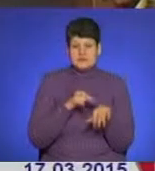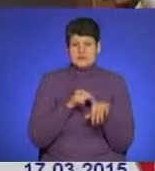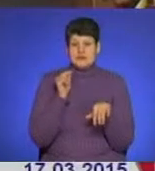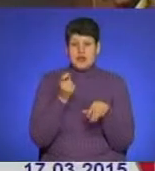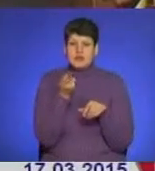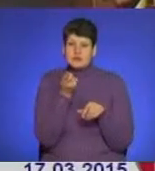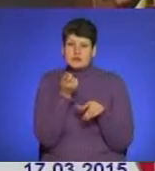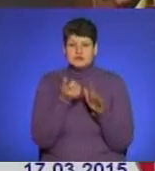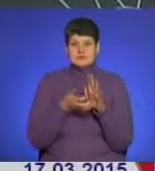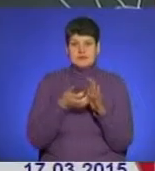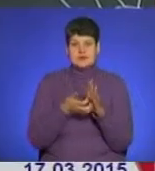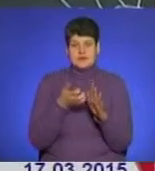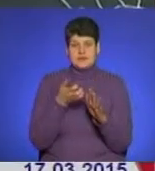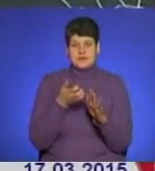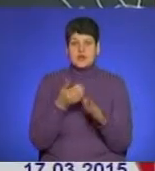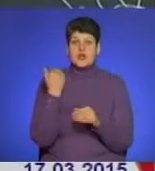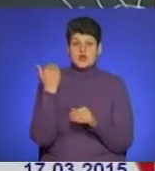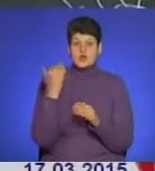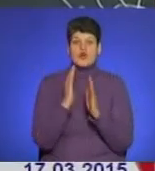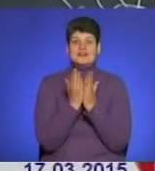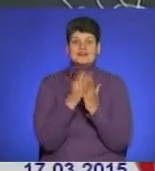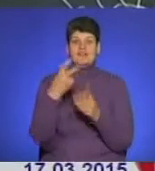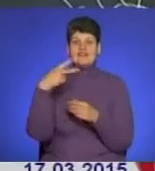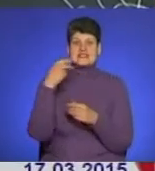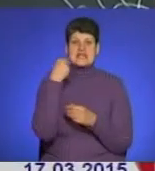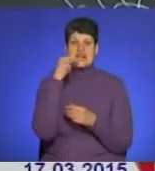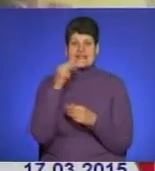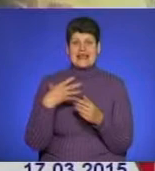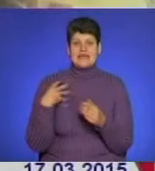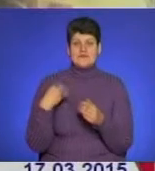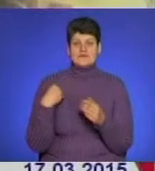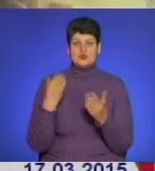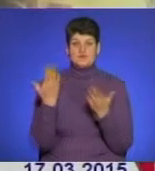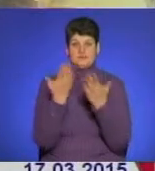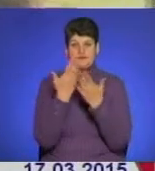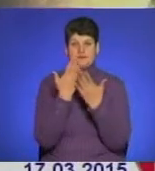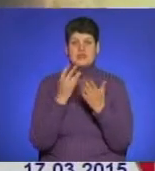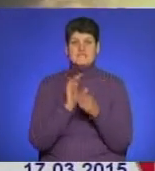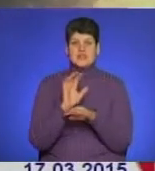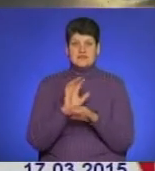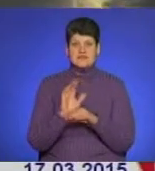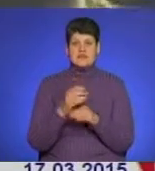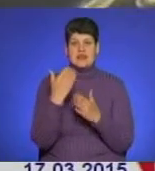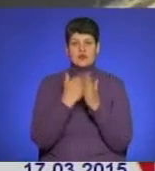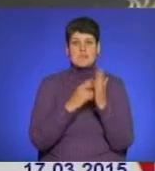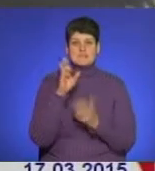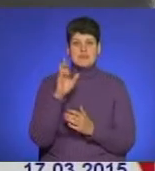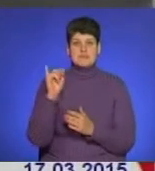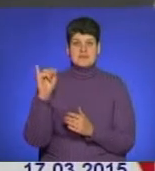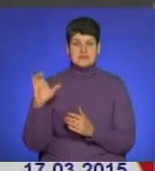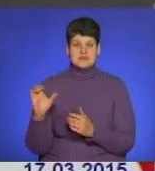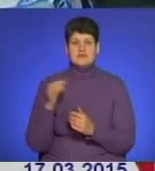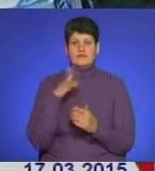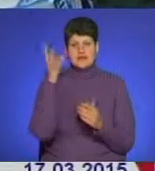чогось не вистачає. Його книгу «Двадцятці кращих» на Львівському форумі видавців у рейтингу BBC пан Дмитро вважає, що